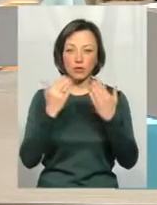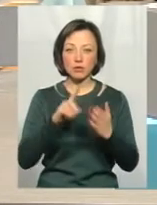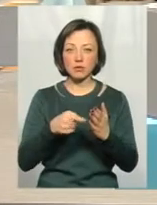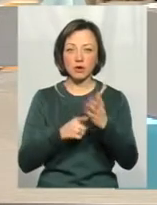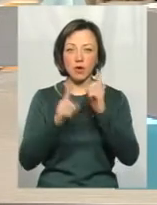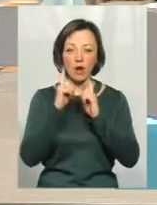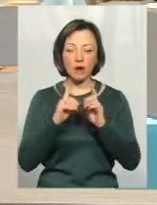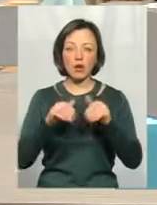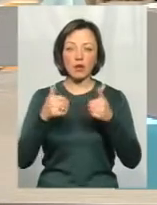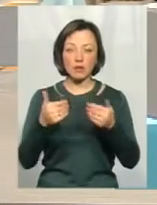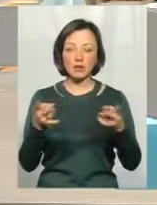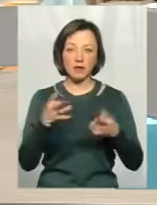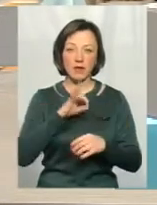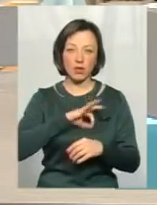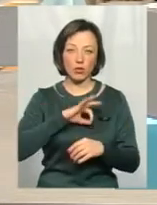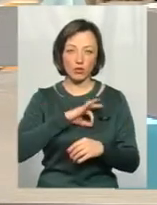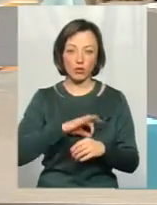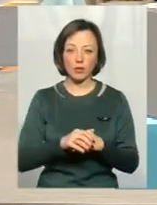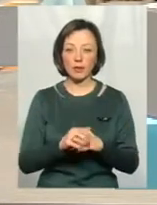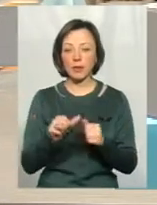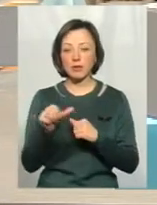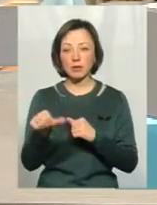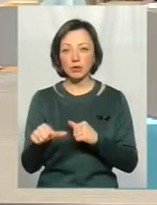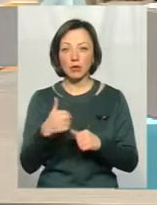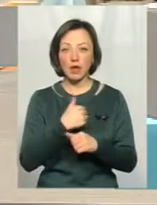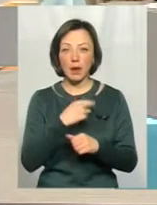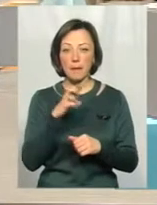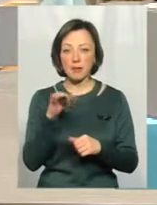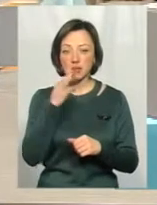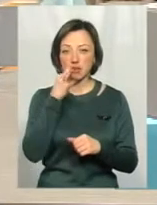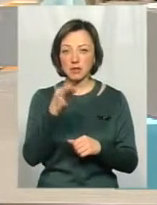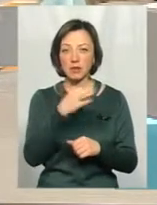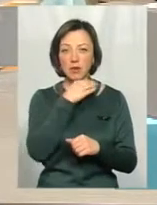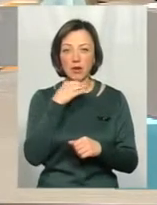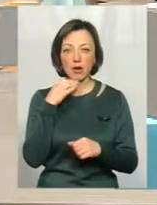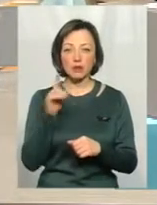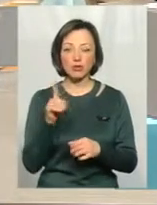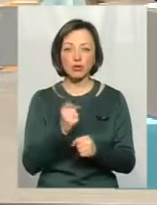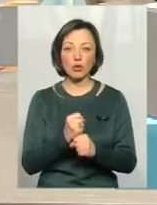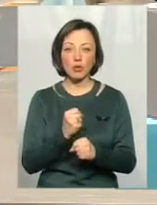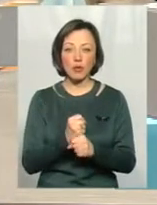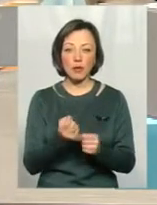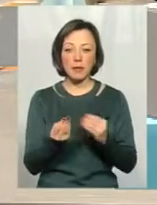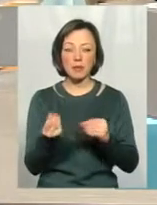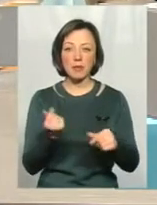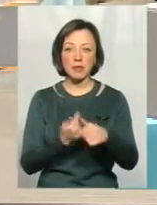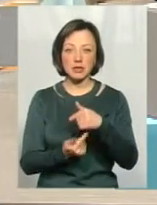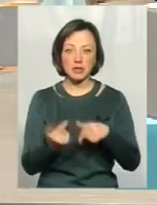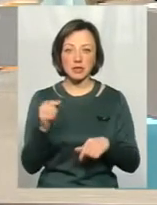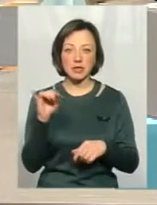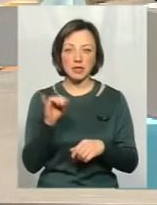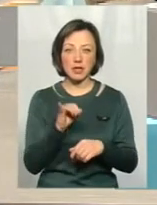рекомендацію, треба використовувати. Крім того, я би зазначив те, що багато чого робить саме бізнес. І